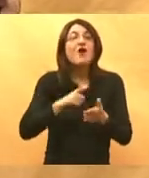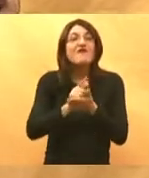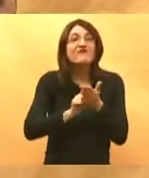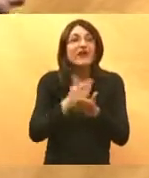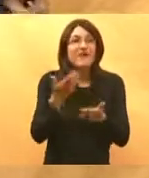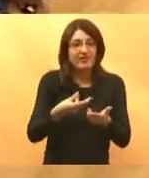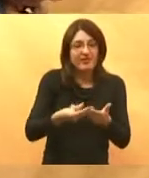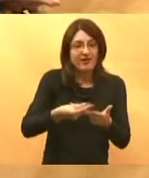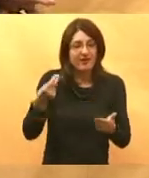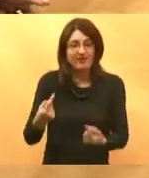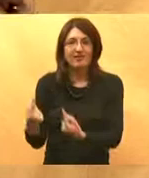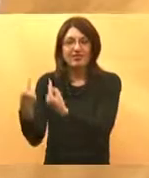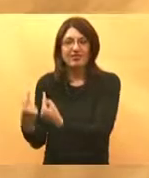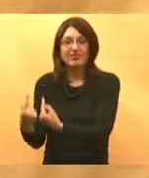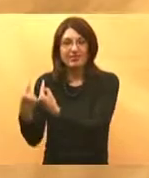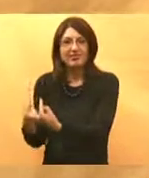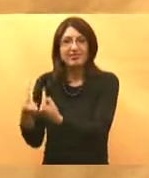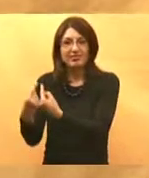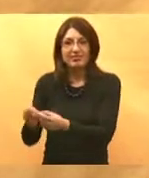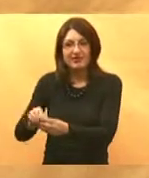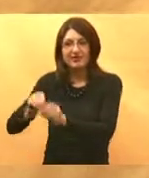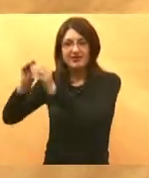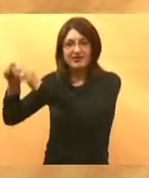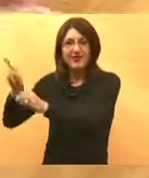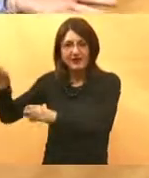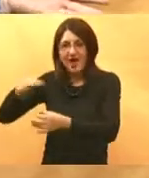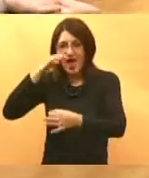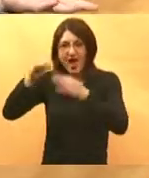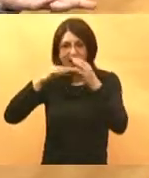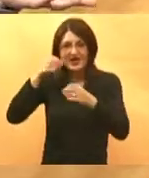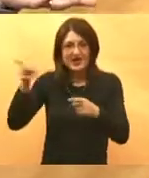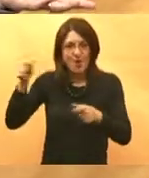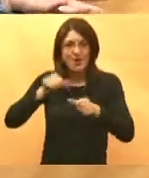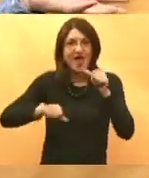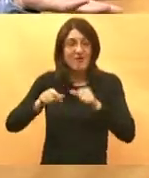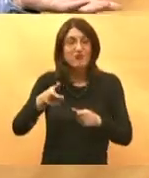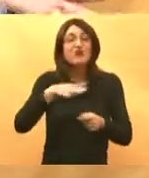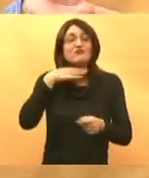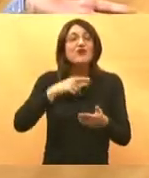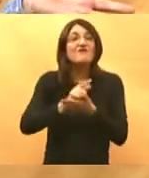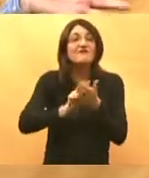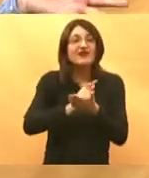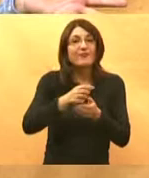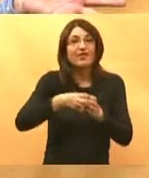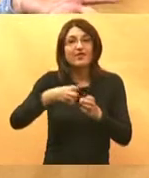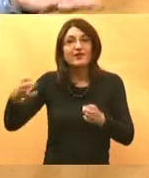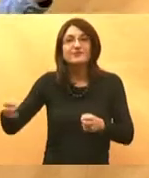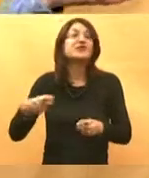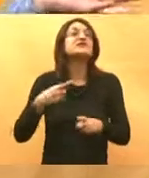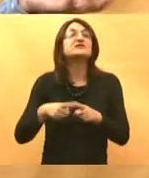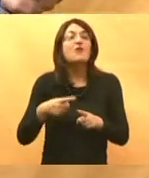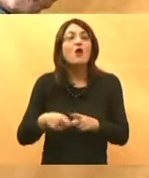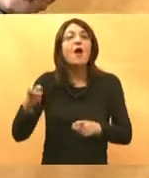uzorka ili nedovoljno dobro uzeti uzorak u odnosu na vrijeme analize A zašto je do toga došlo? Do toga je došlo s jedne strane politika je htjela